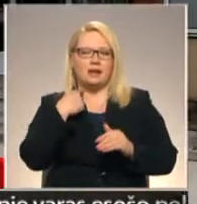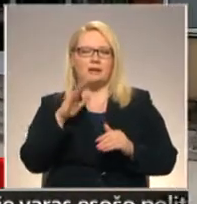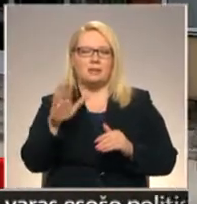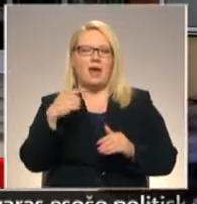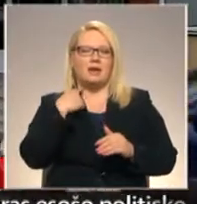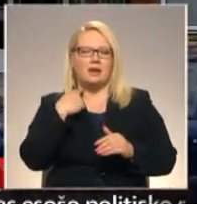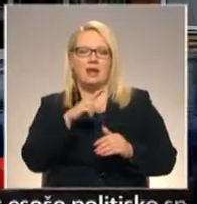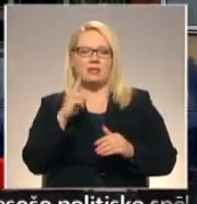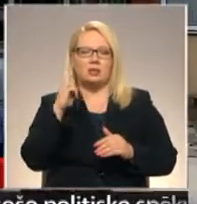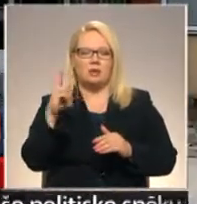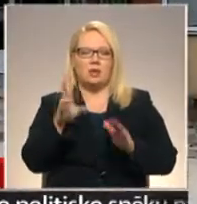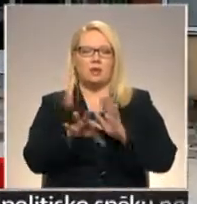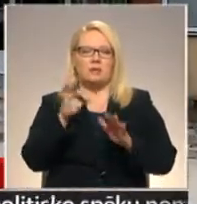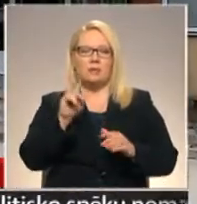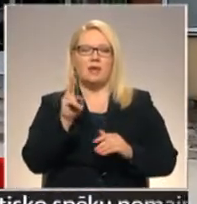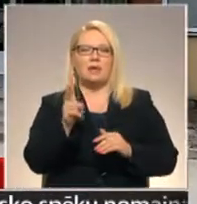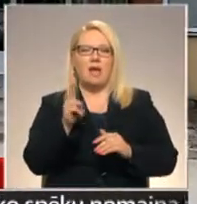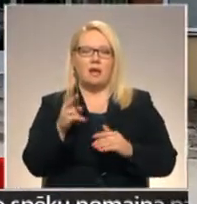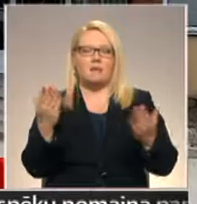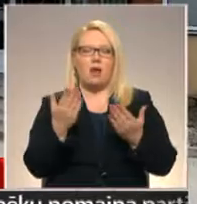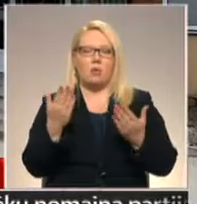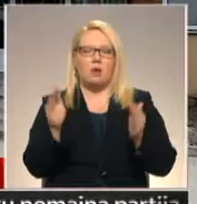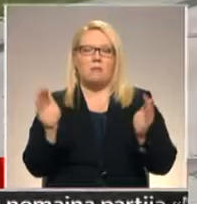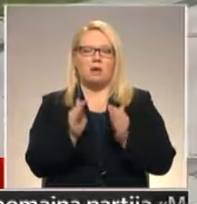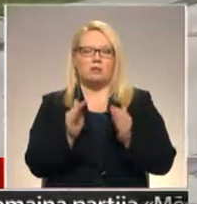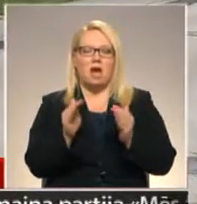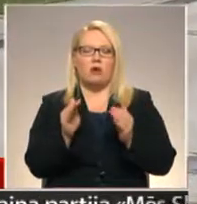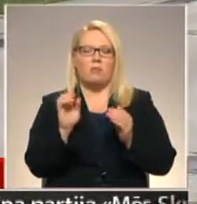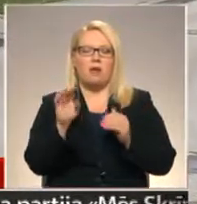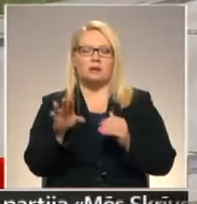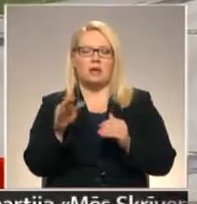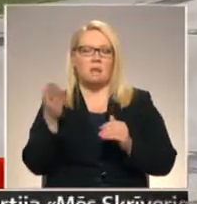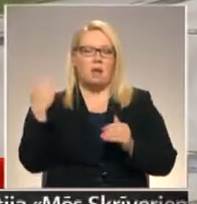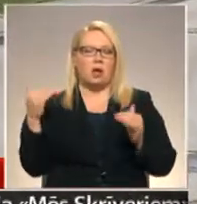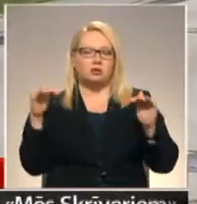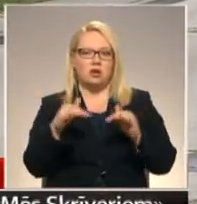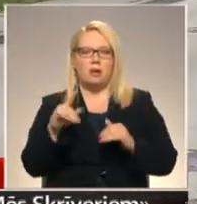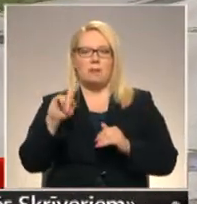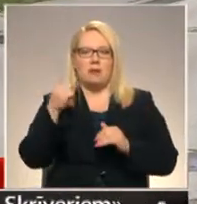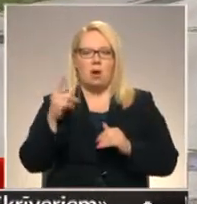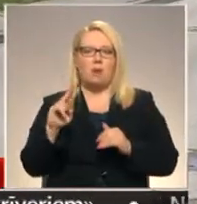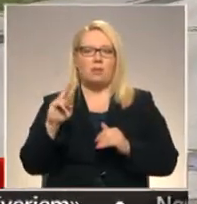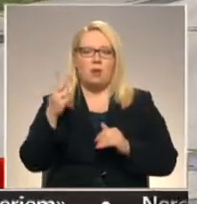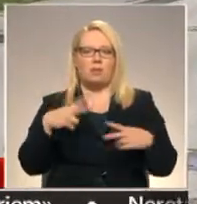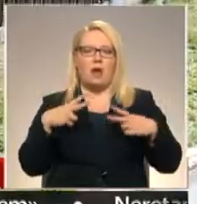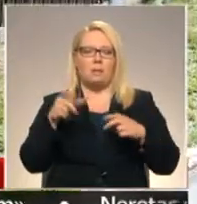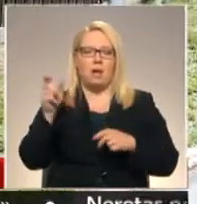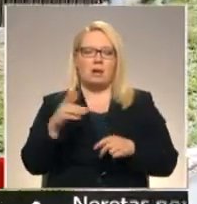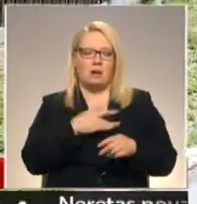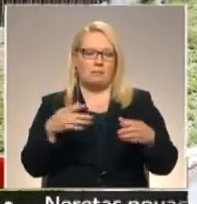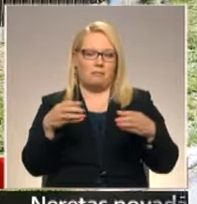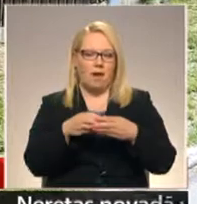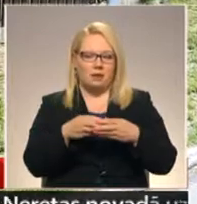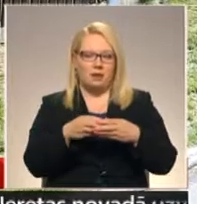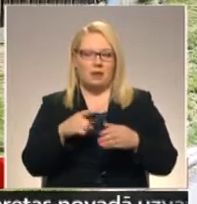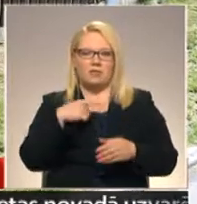pārmaiņas nesola. Izņemums ir ķekava, kur mazākuma atstāta gan pagājušā sasaukuma pirmā, gan otrā mēra partija. Silgi